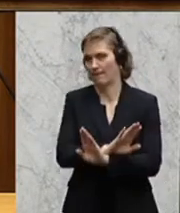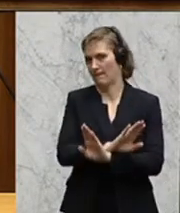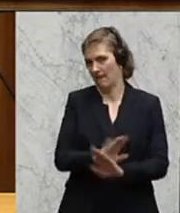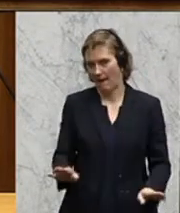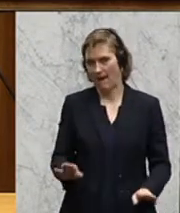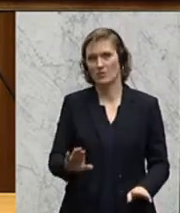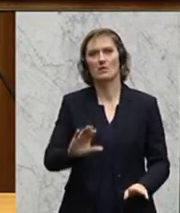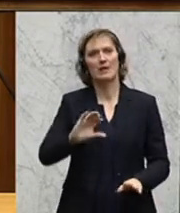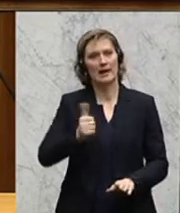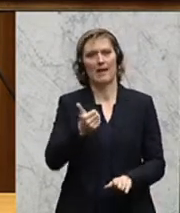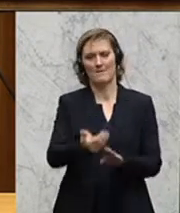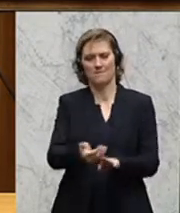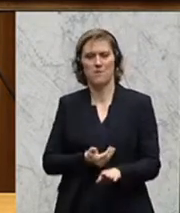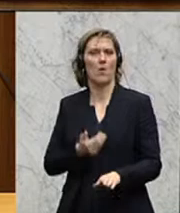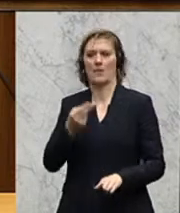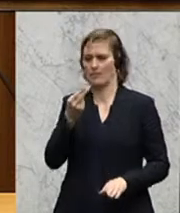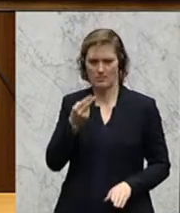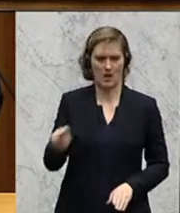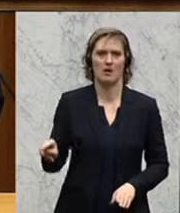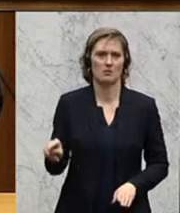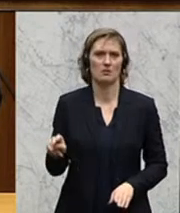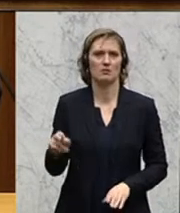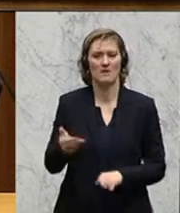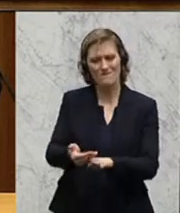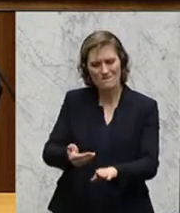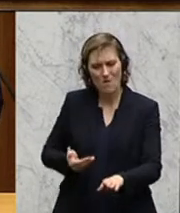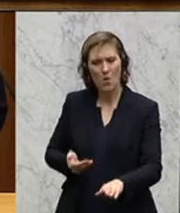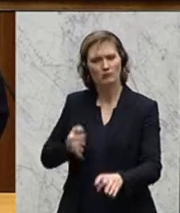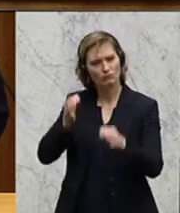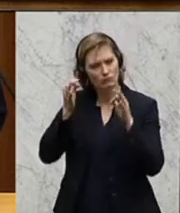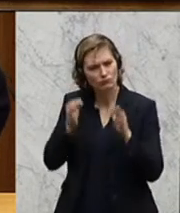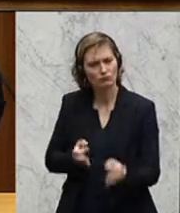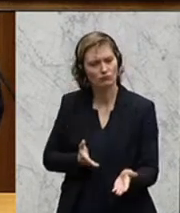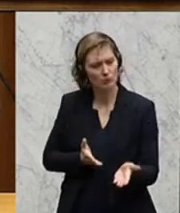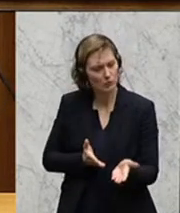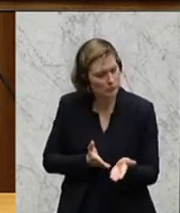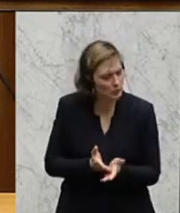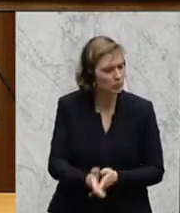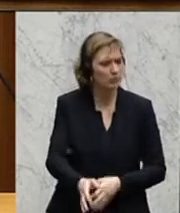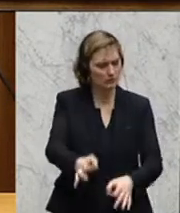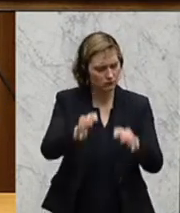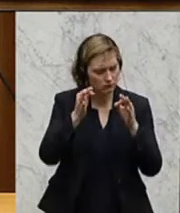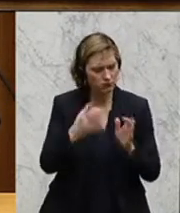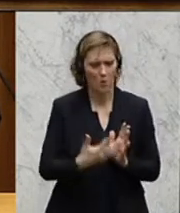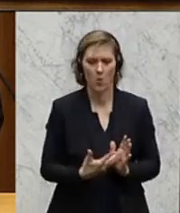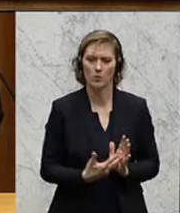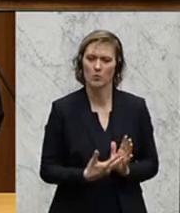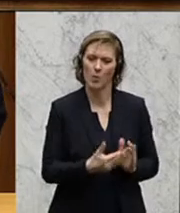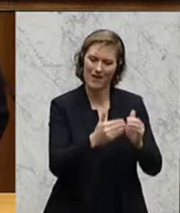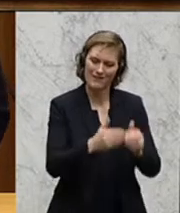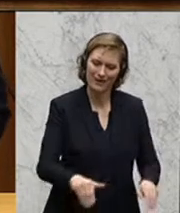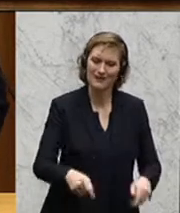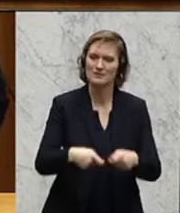gewesen, der unserer Meinung nach durch rechtzeitige, stringente, konsequente, effektive Grenzkontrollen,